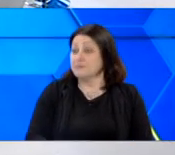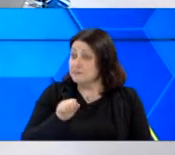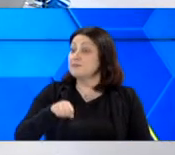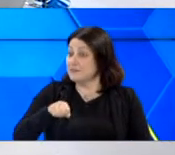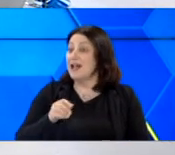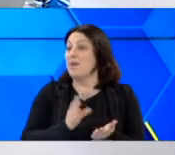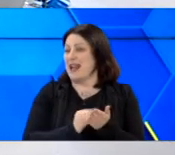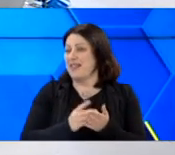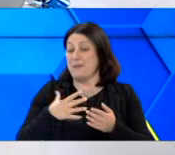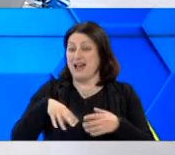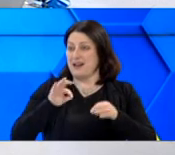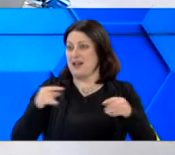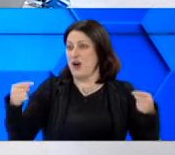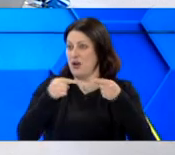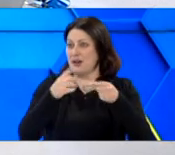16 ομάδες.